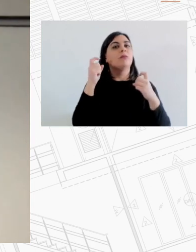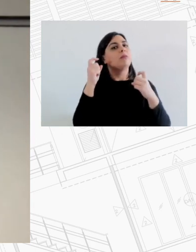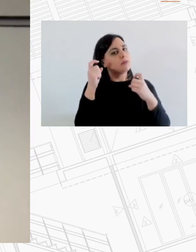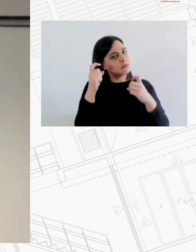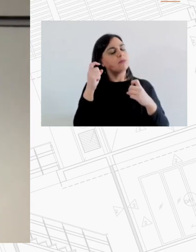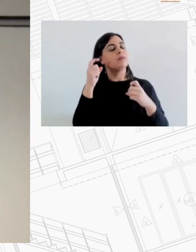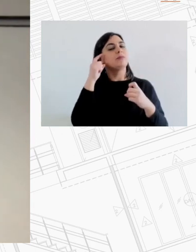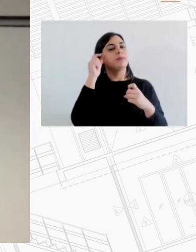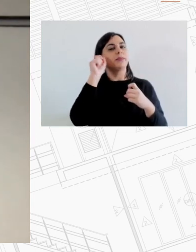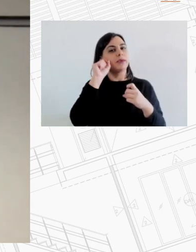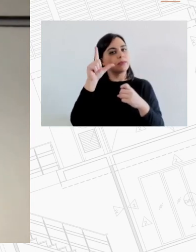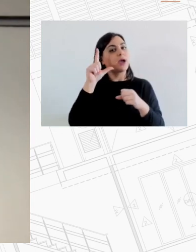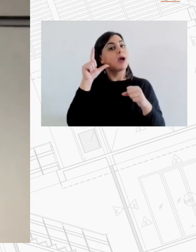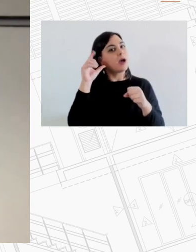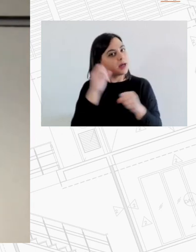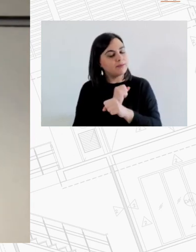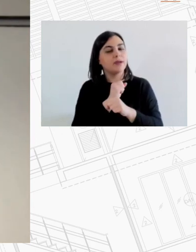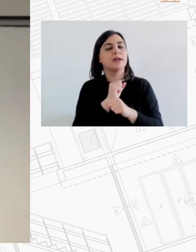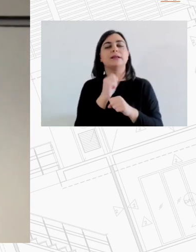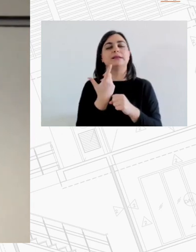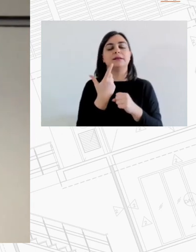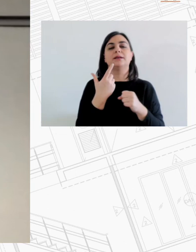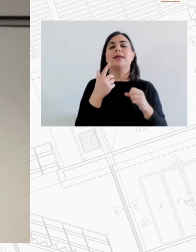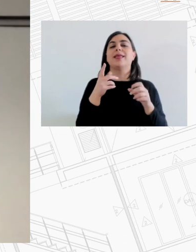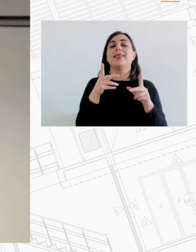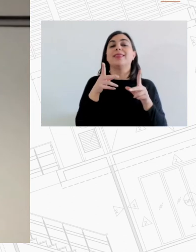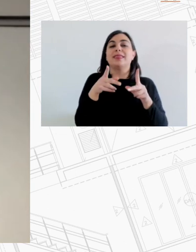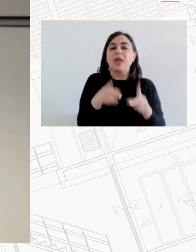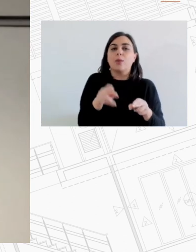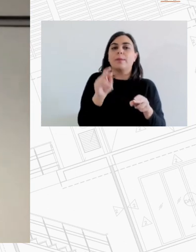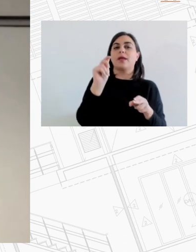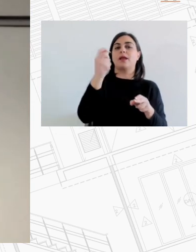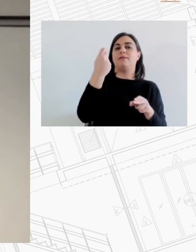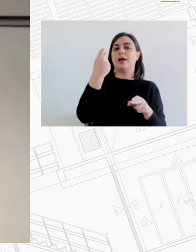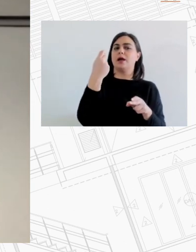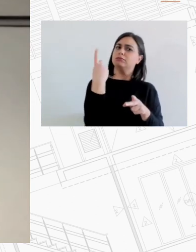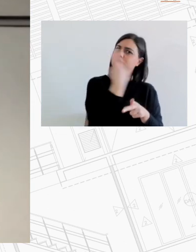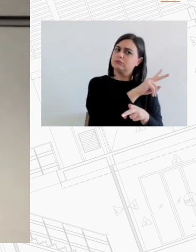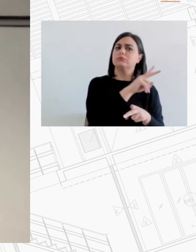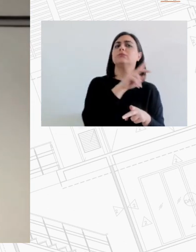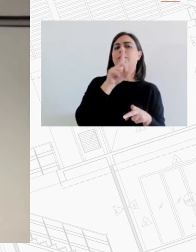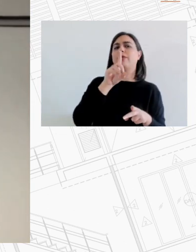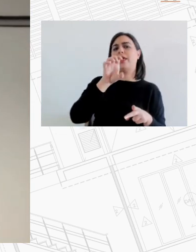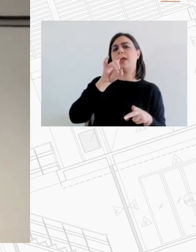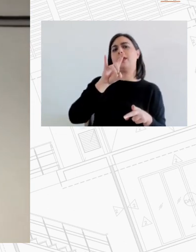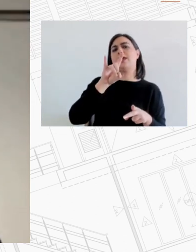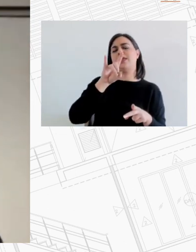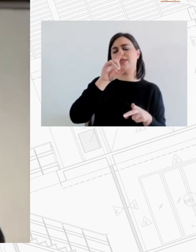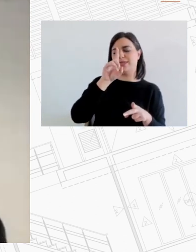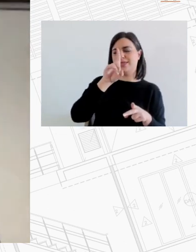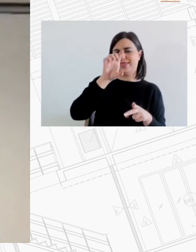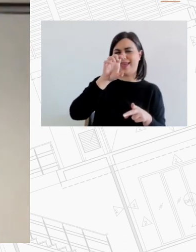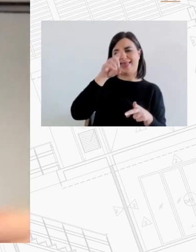εξετάσουμε εξετάσουμε ήταν οι διακοπές ηλεκτροδότησης από το δίκτυο του ρεύματος από το